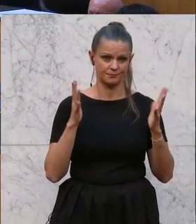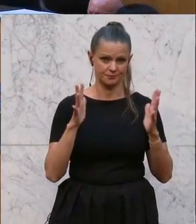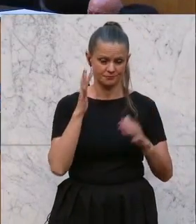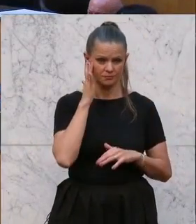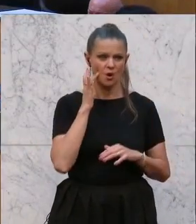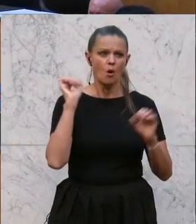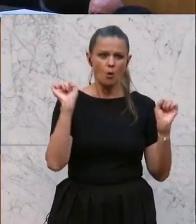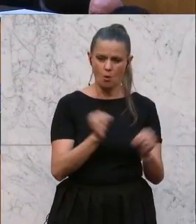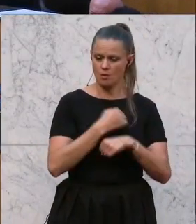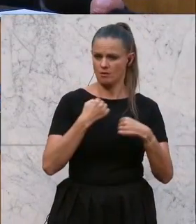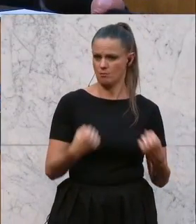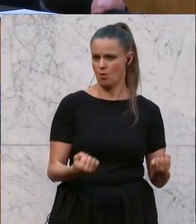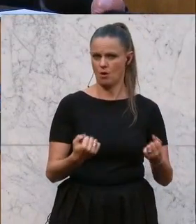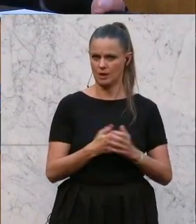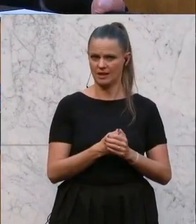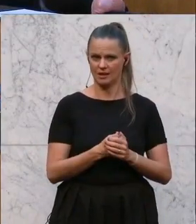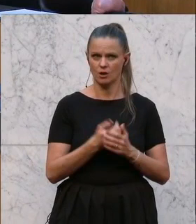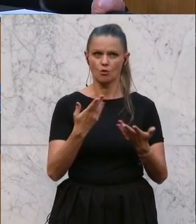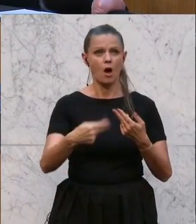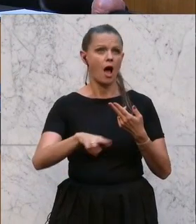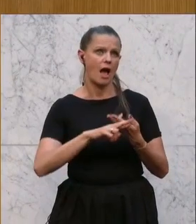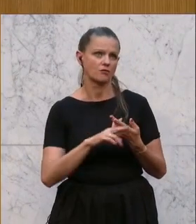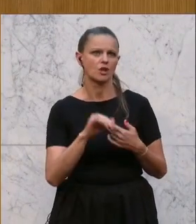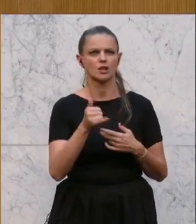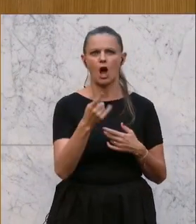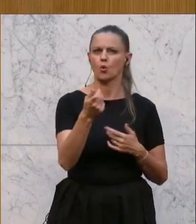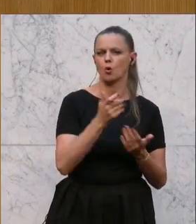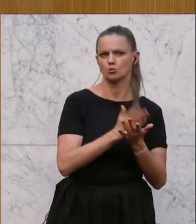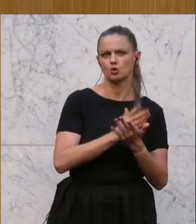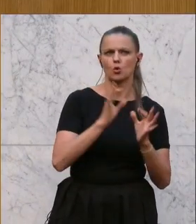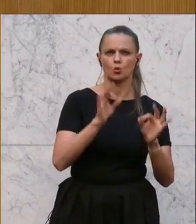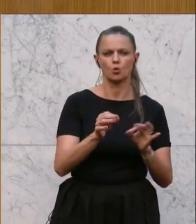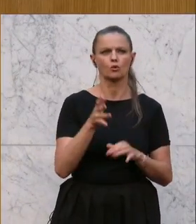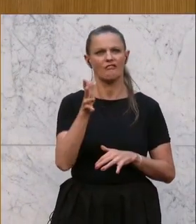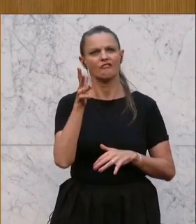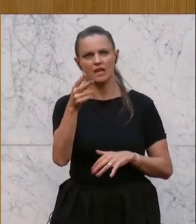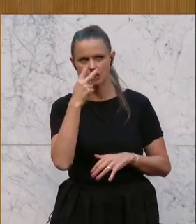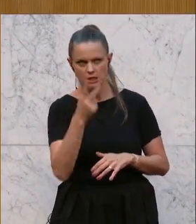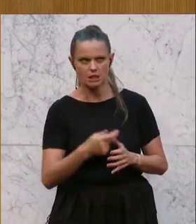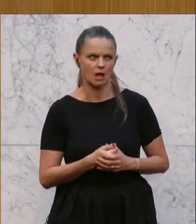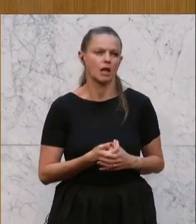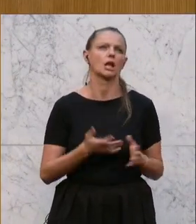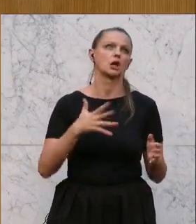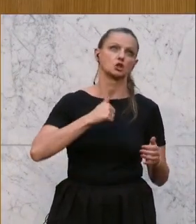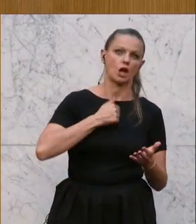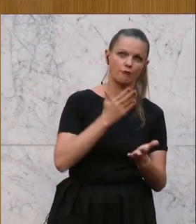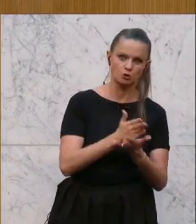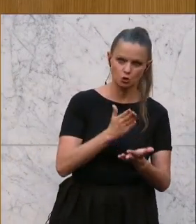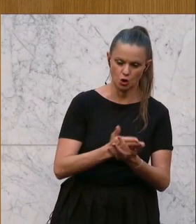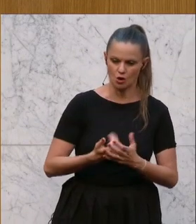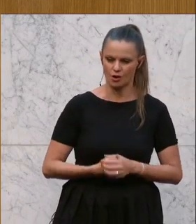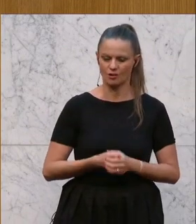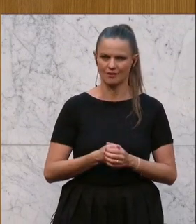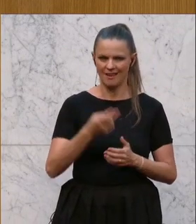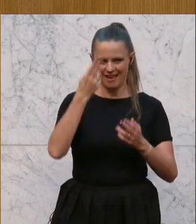Und es kann nicht sein, dass Sie hier antworten mit, das wird schon werden, das werden wir schon sehen, das wird sich alles ausgehen. Herr Bundesminister, der